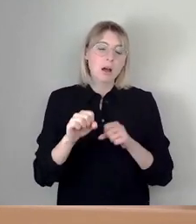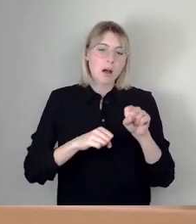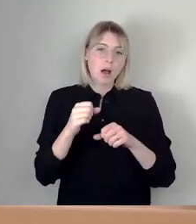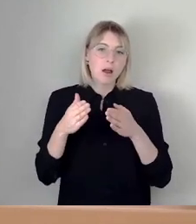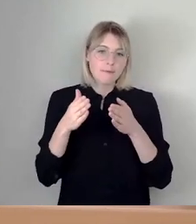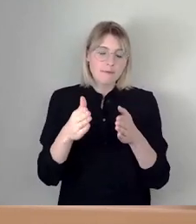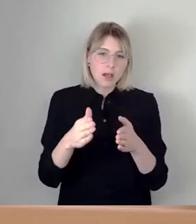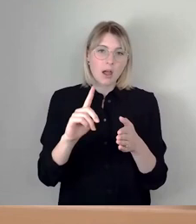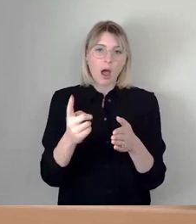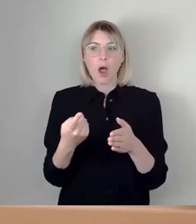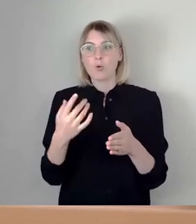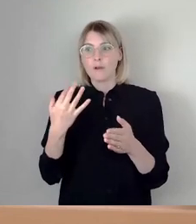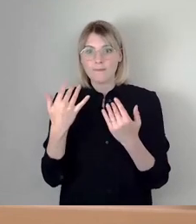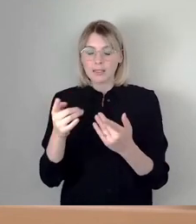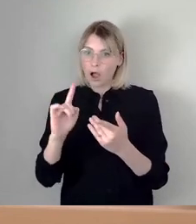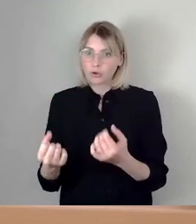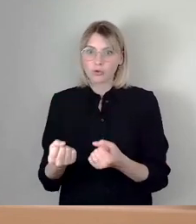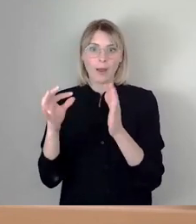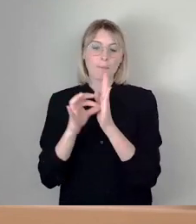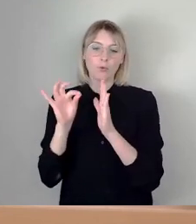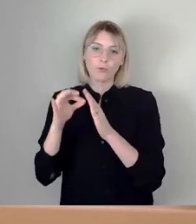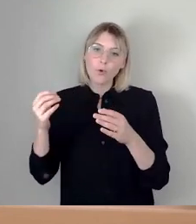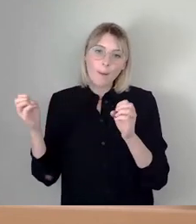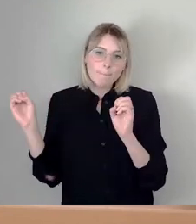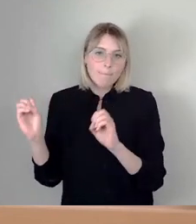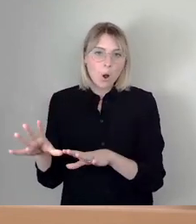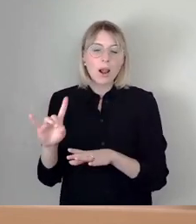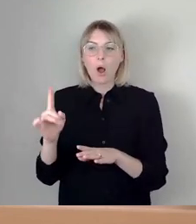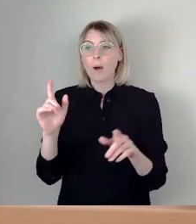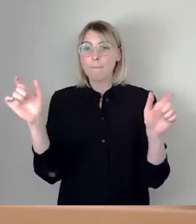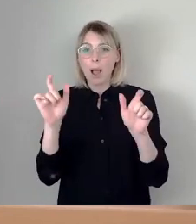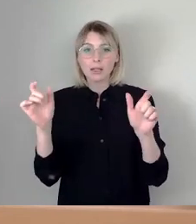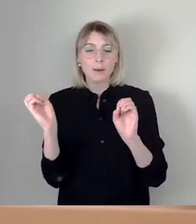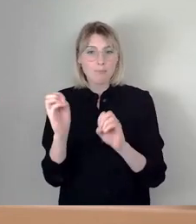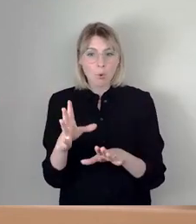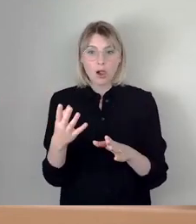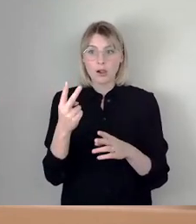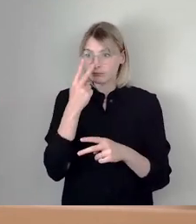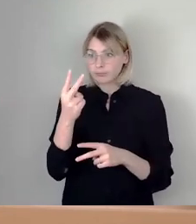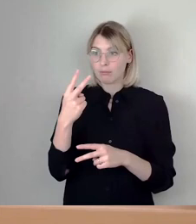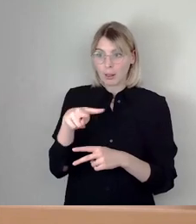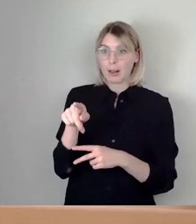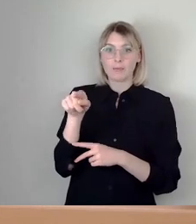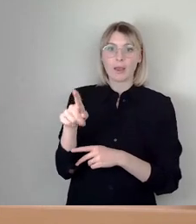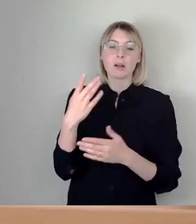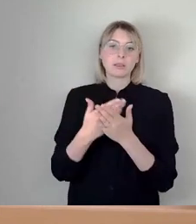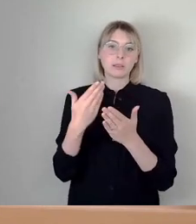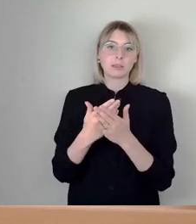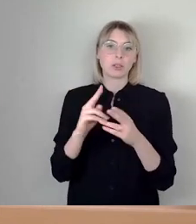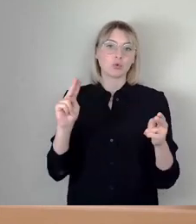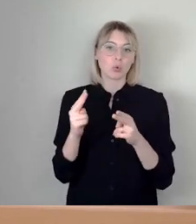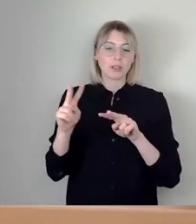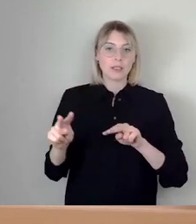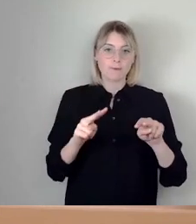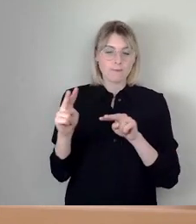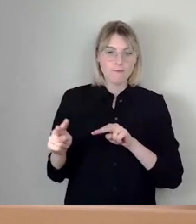ein Schwerpunkt leider, auf den Partymüll aufgemerksam gemacht hat. Es ist ein Kurzfilm entstanden unter Mitwirkung von